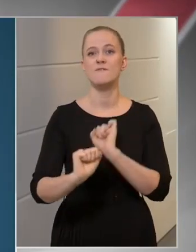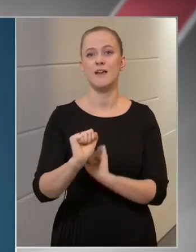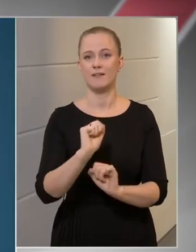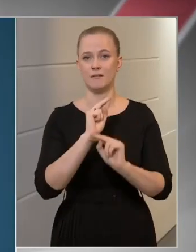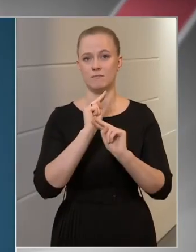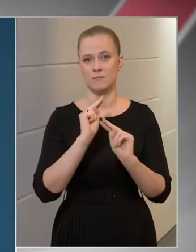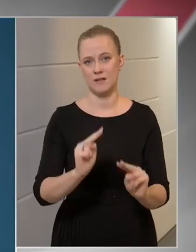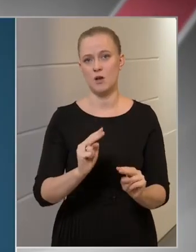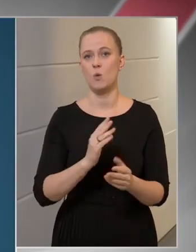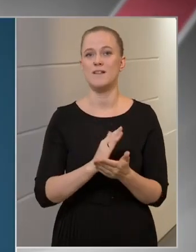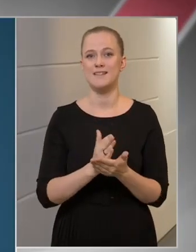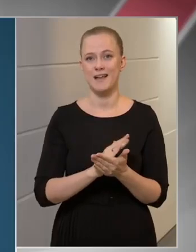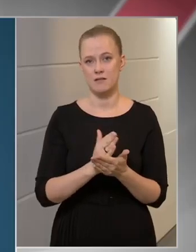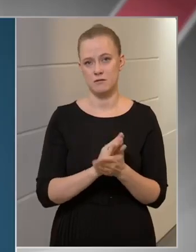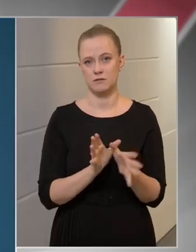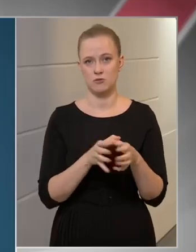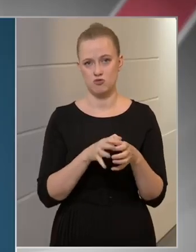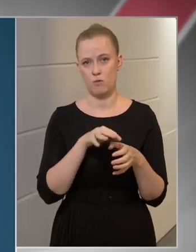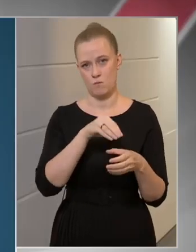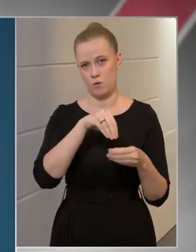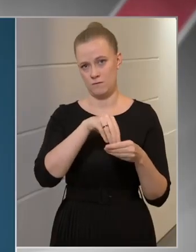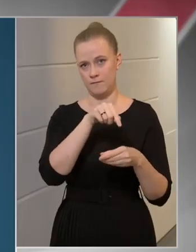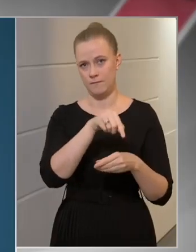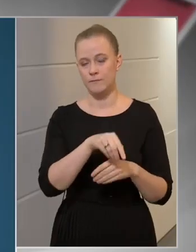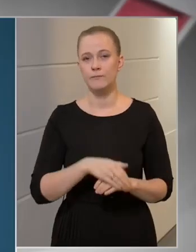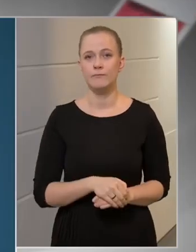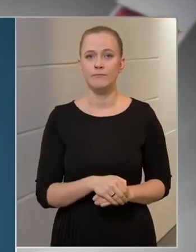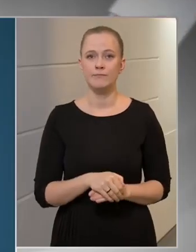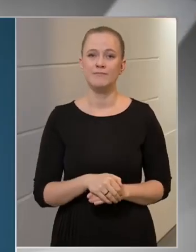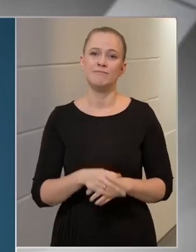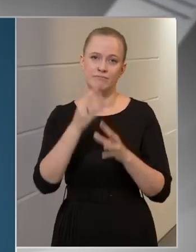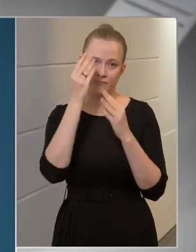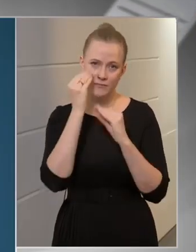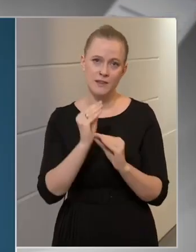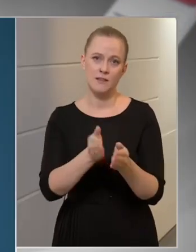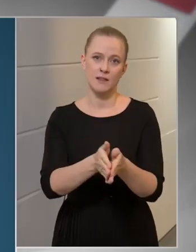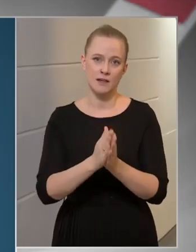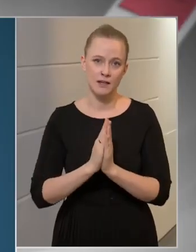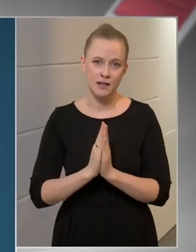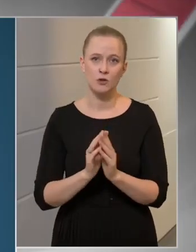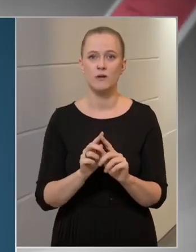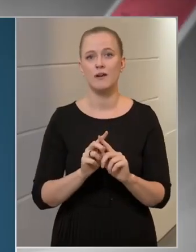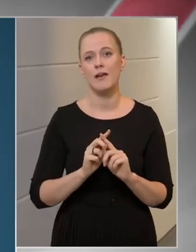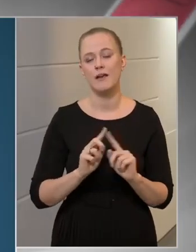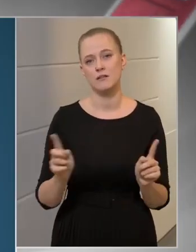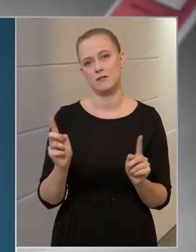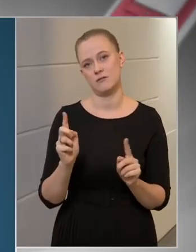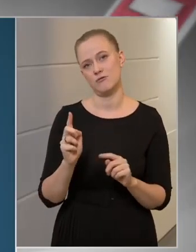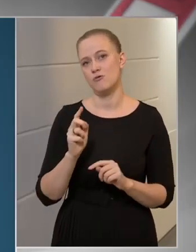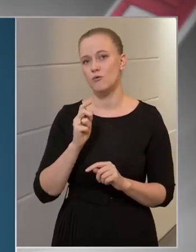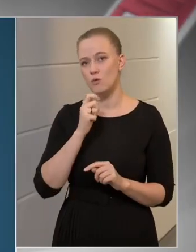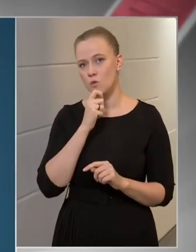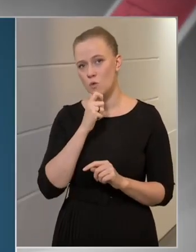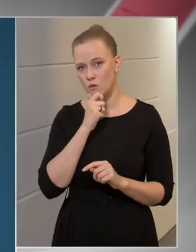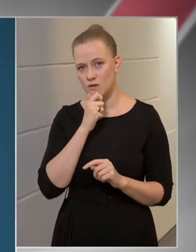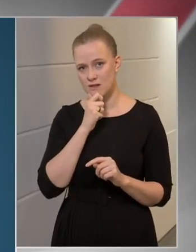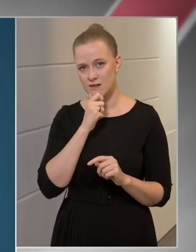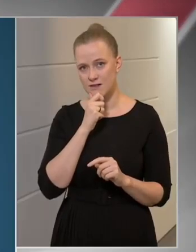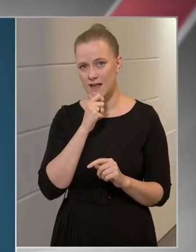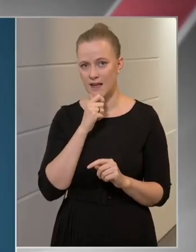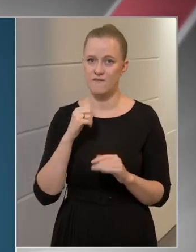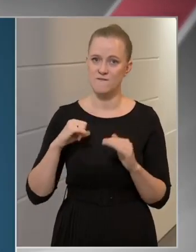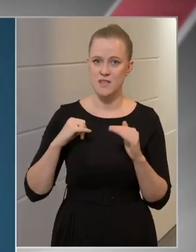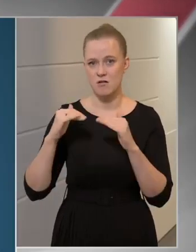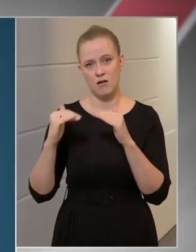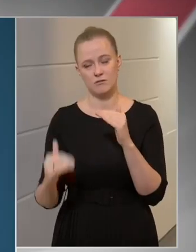szoruló kockázati csoport. Ekkor tisztelettel kérjük, hogy az egyéb korosztályhoz tartozók, itt nem